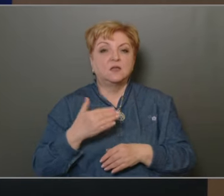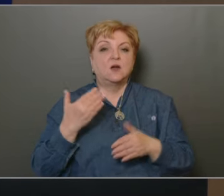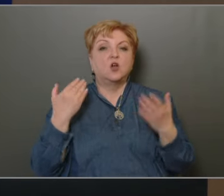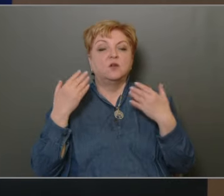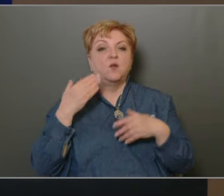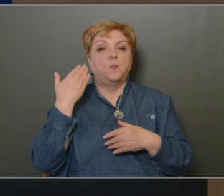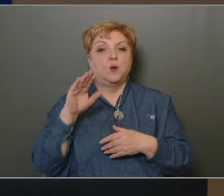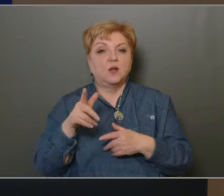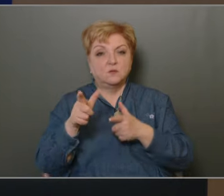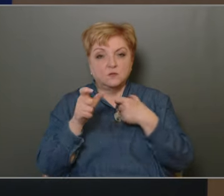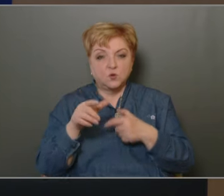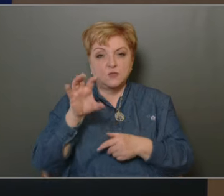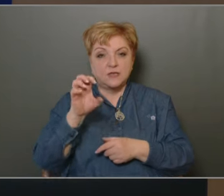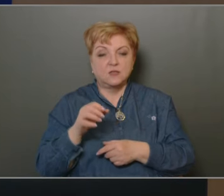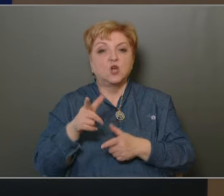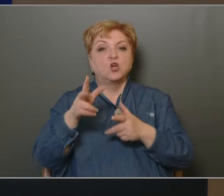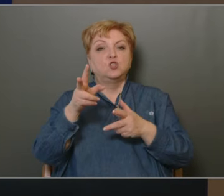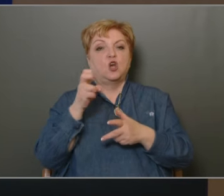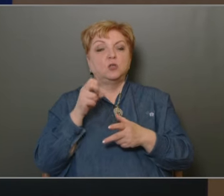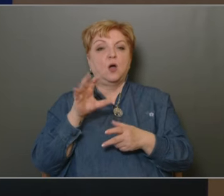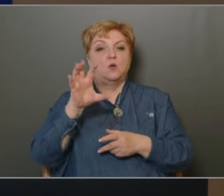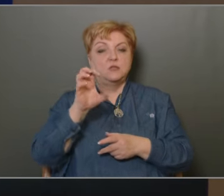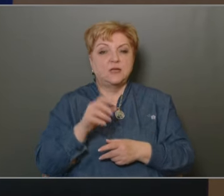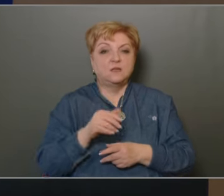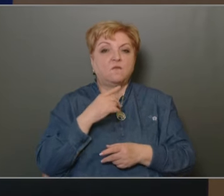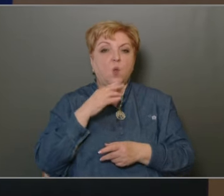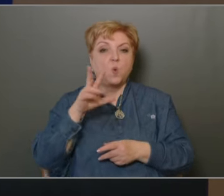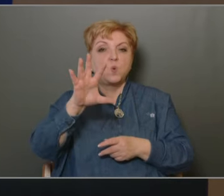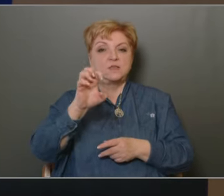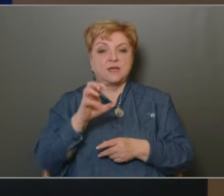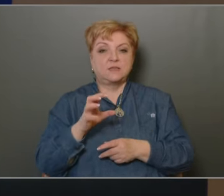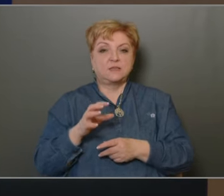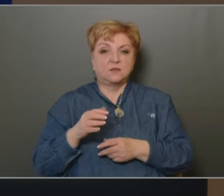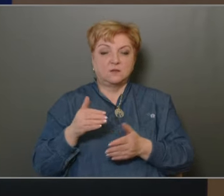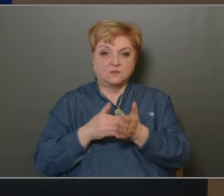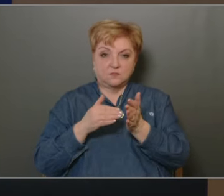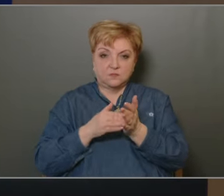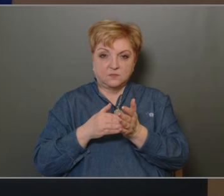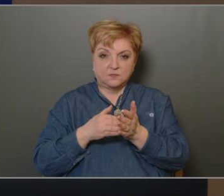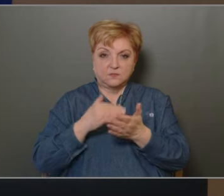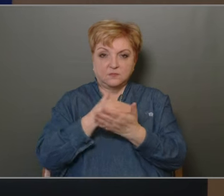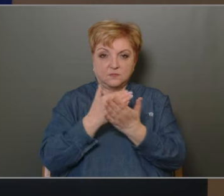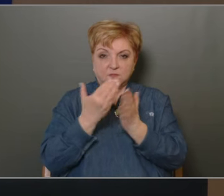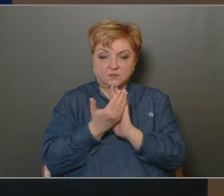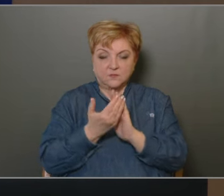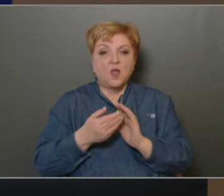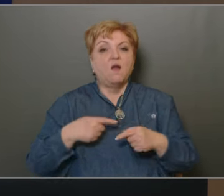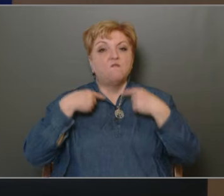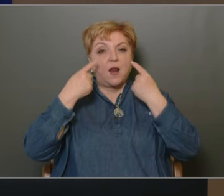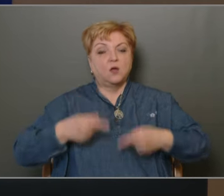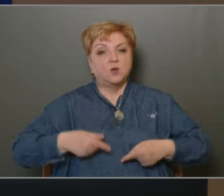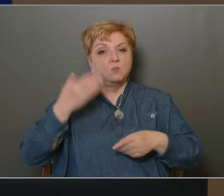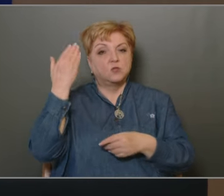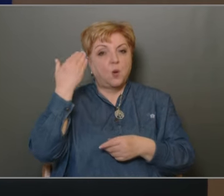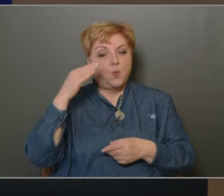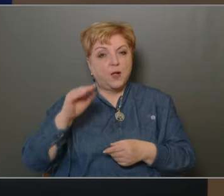Angyalföldi Polgárlővészhegyet 500, Csata 500, Vadó 500 ezer forintos nagyságrendben. Felhatalmazza a polgármestert,